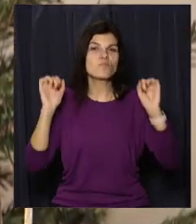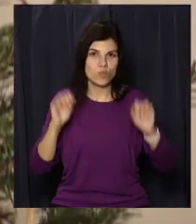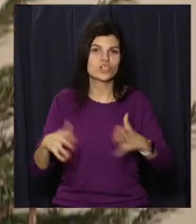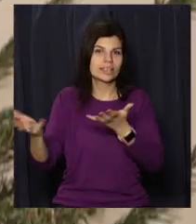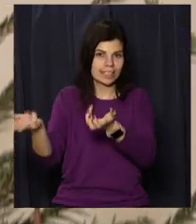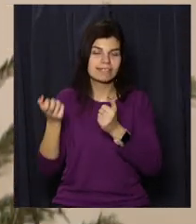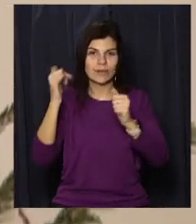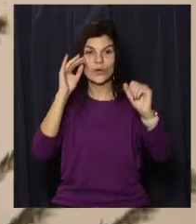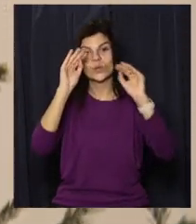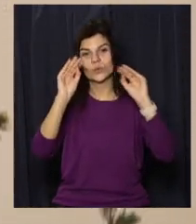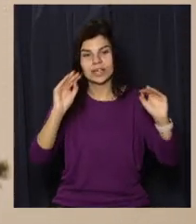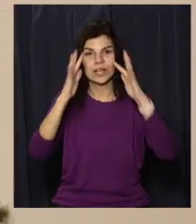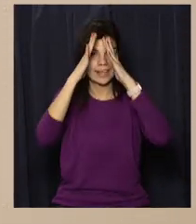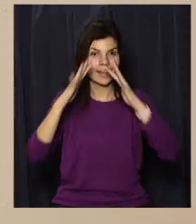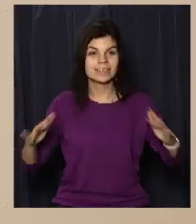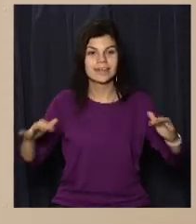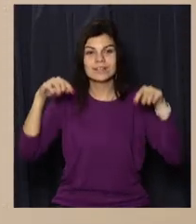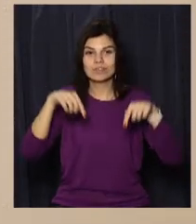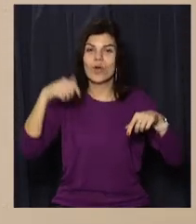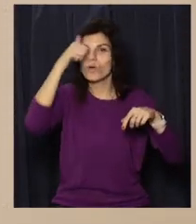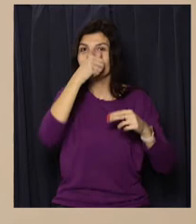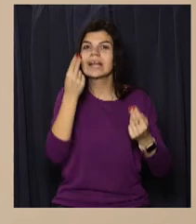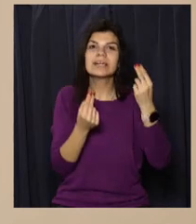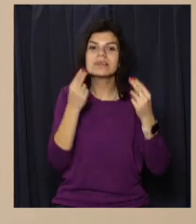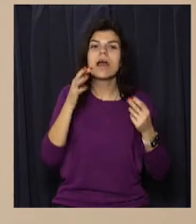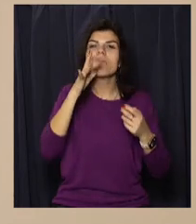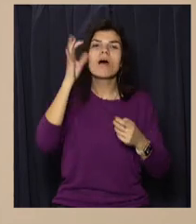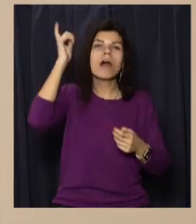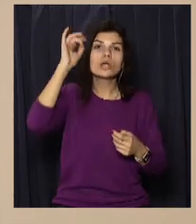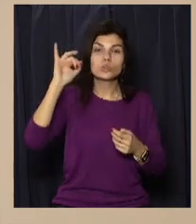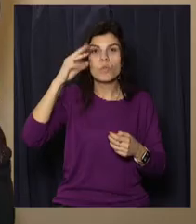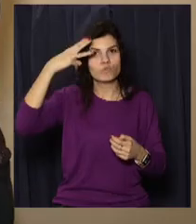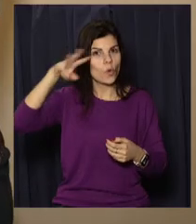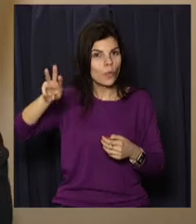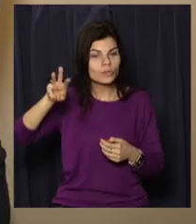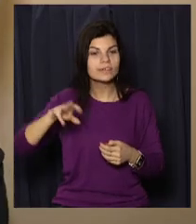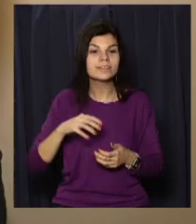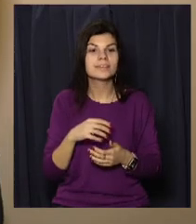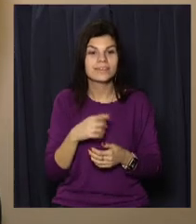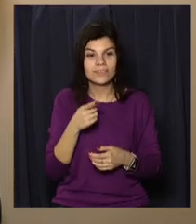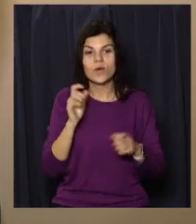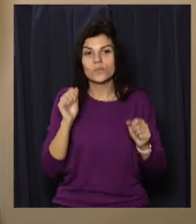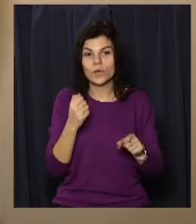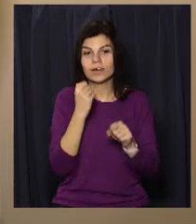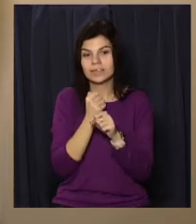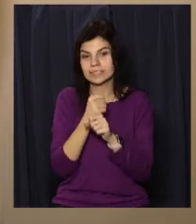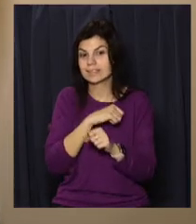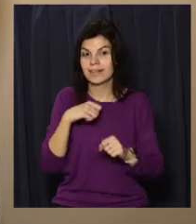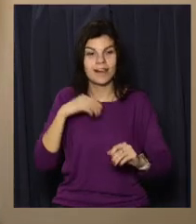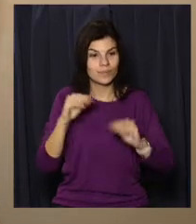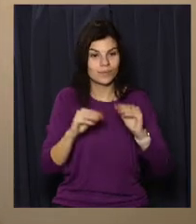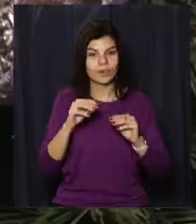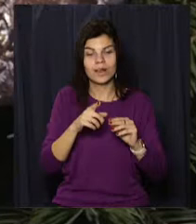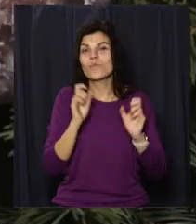прикрашайте ними ялинку. Цьогоріч іграшки з історією у тренді. Вінтажні декорації можна виготовити і самостійно. Для цього